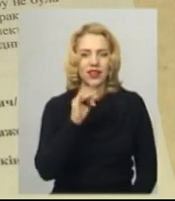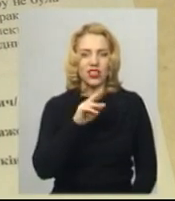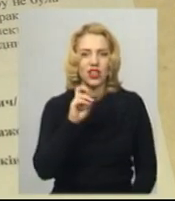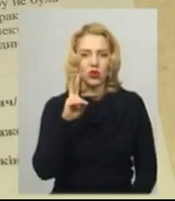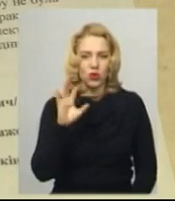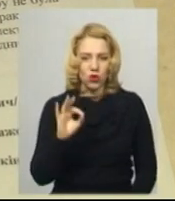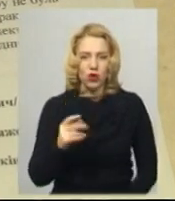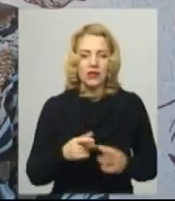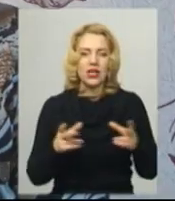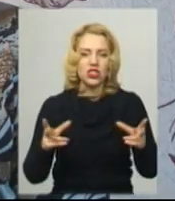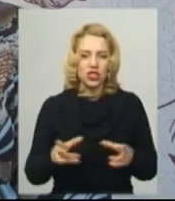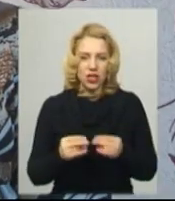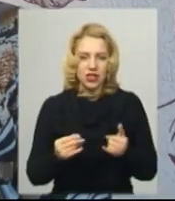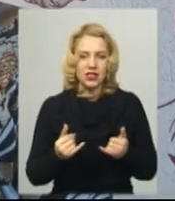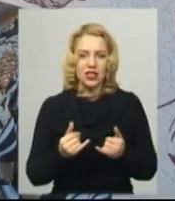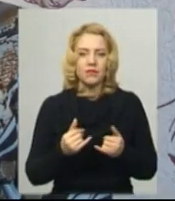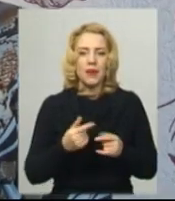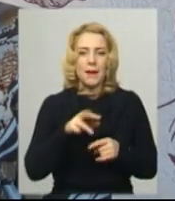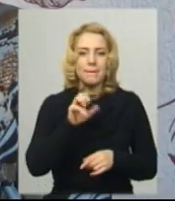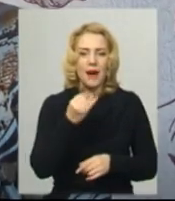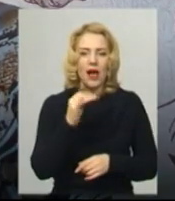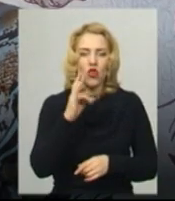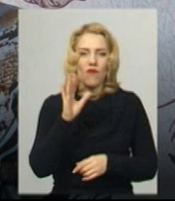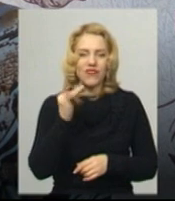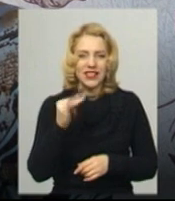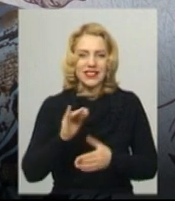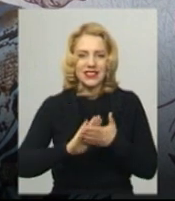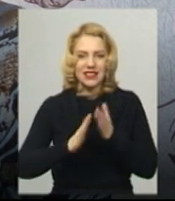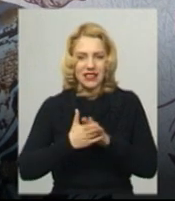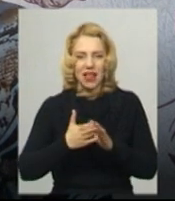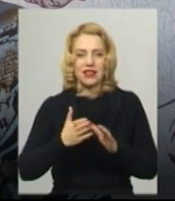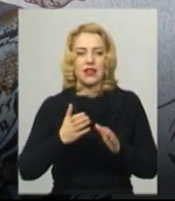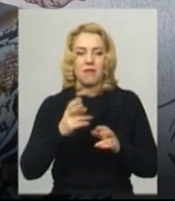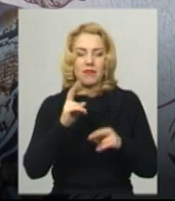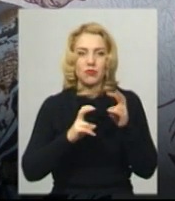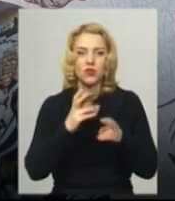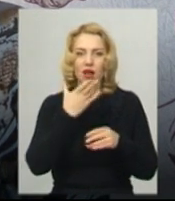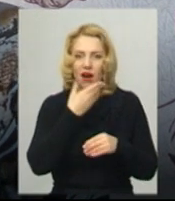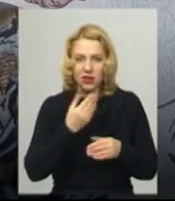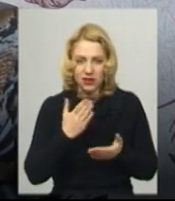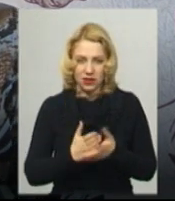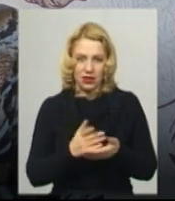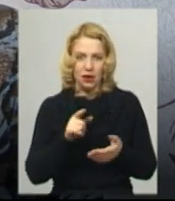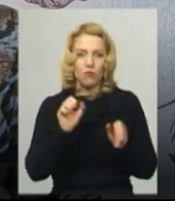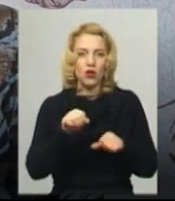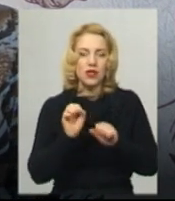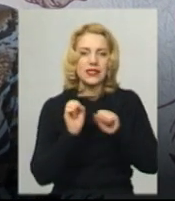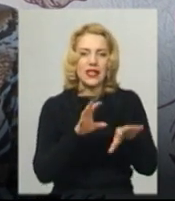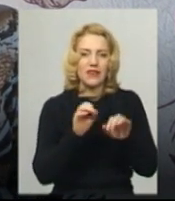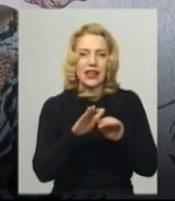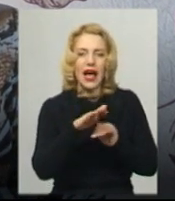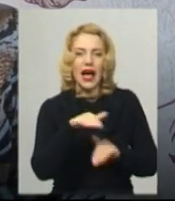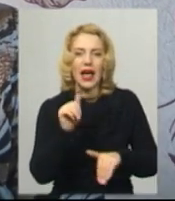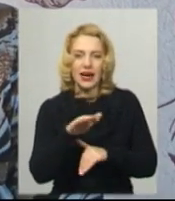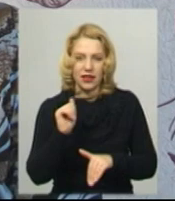Українського товариства сліпих є. Майновий стан, гарний в підприємства, є можливість здавання в оренду приміщень, і на це